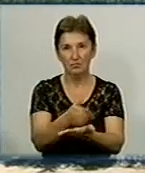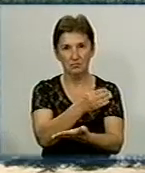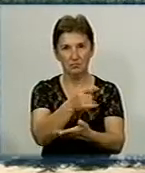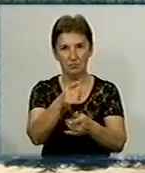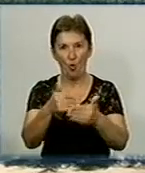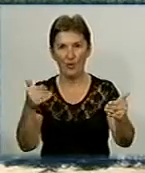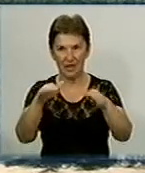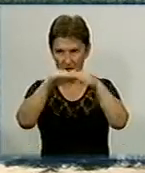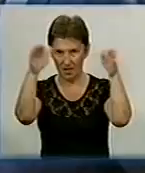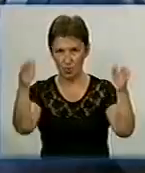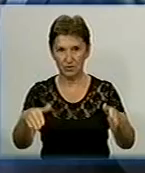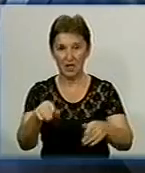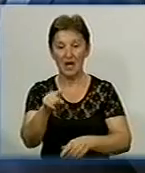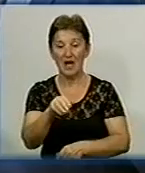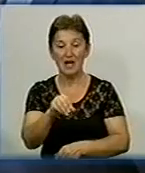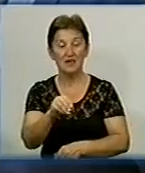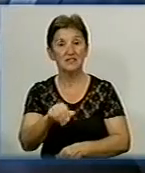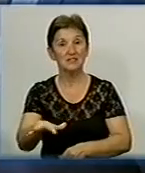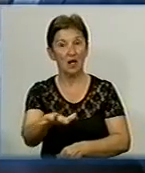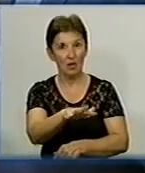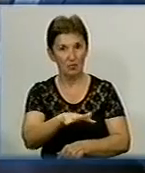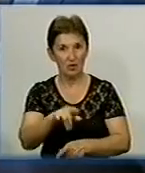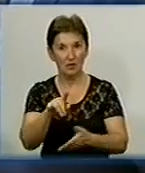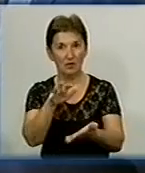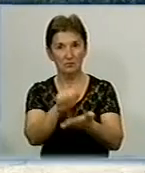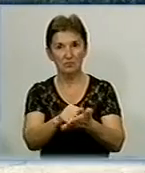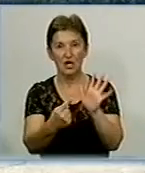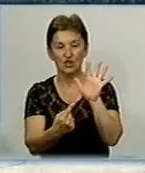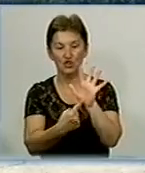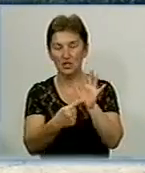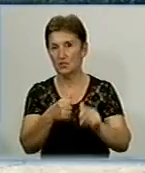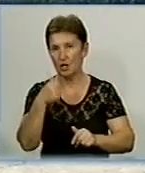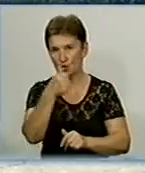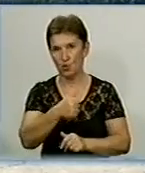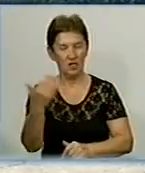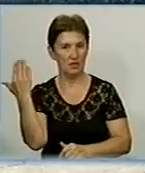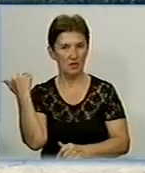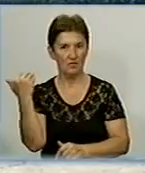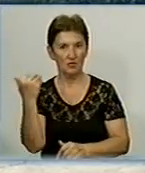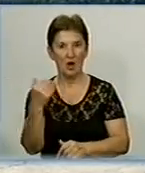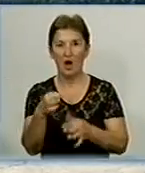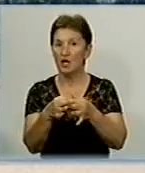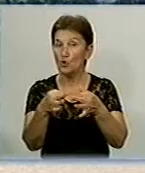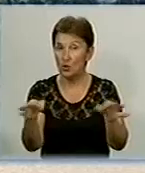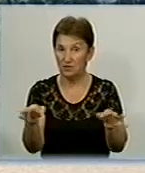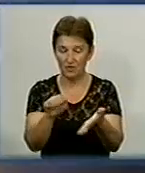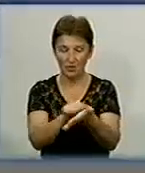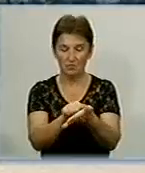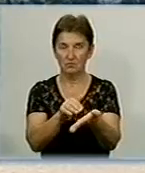кіосків. Землю підприємець отримав від міської ради ще шість років тому. Втім, дозволу на встановлення ларків немає.